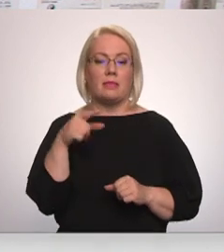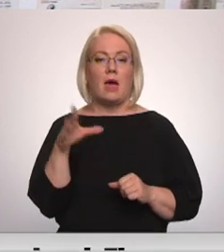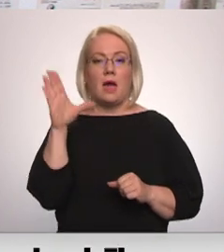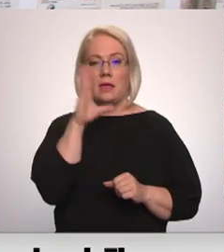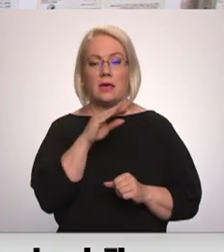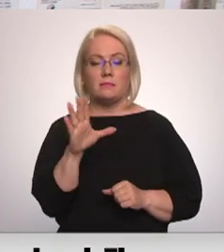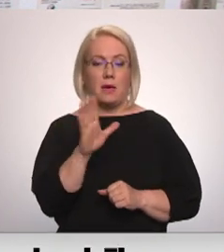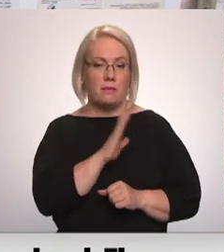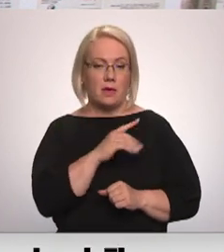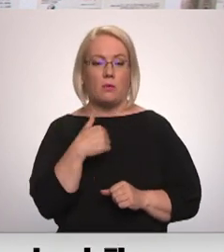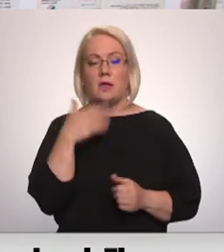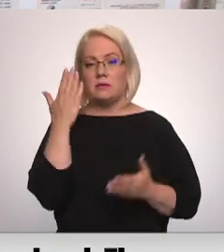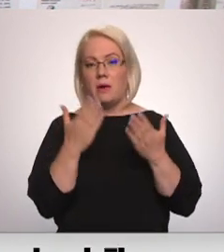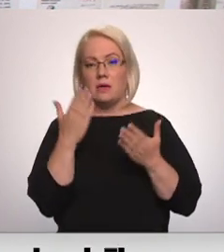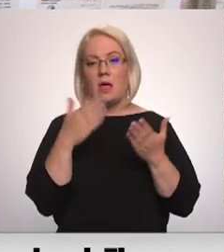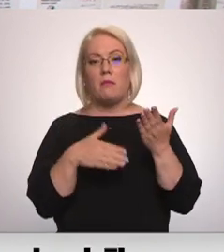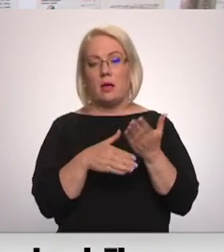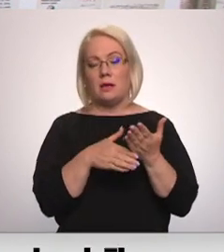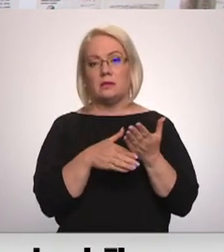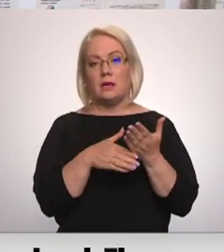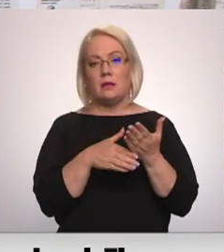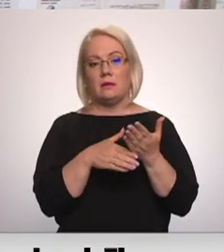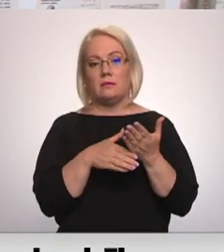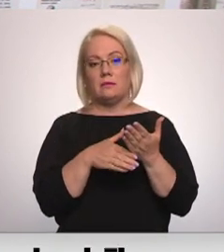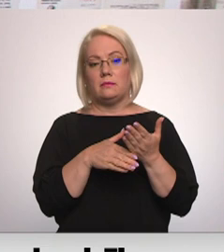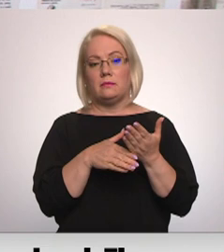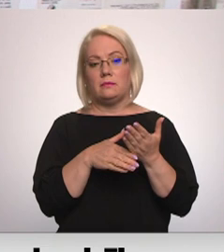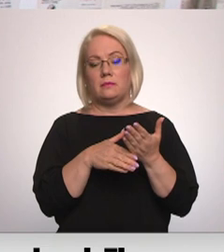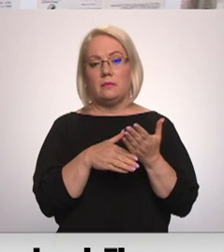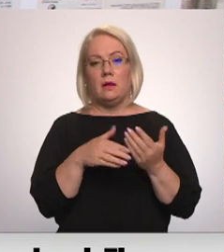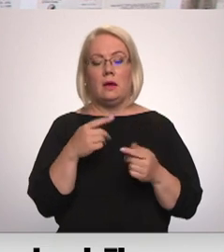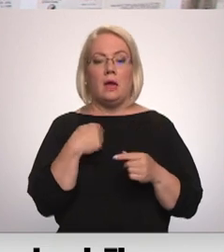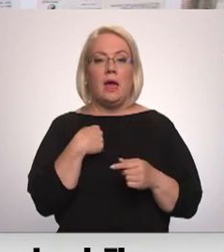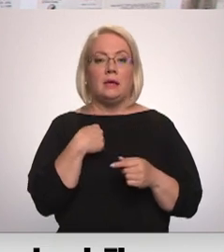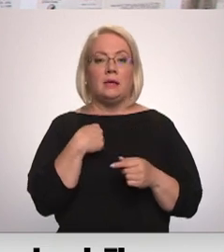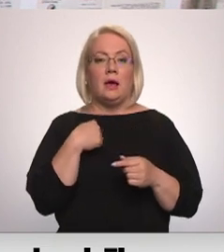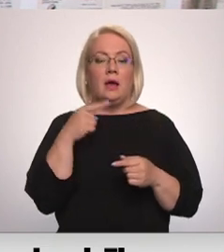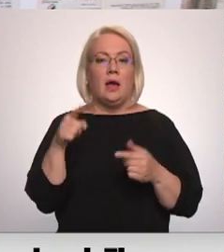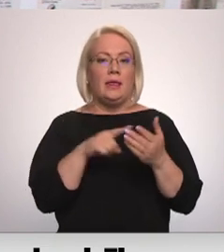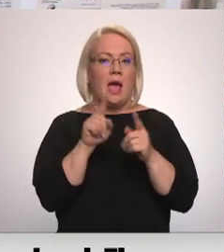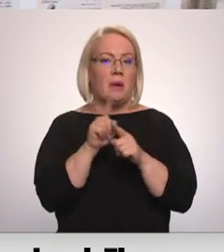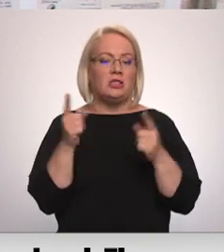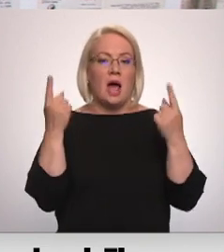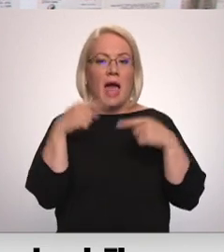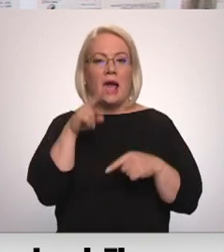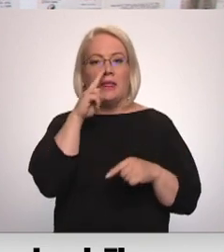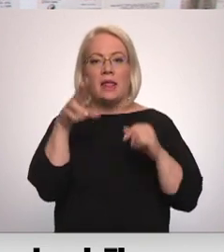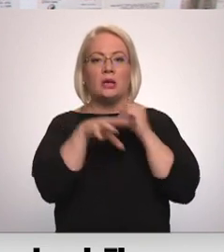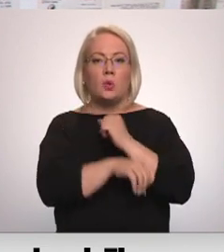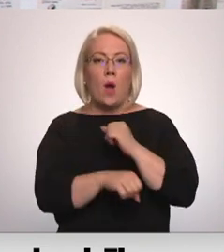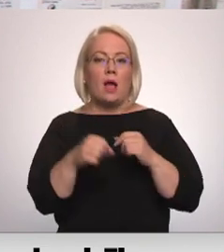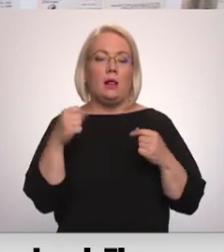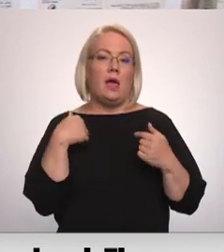bija, un es mēģināju palīdzēt vēst iespējas. Nu, es tā jautājā paša laika, pa nedēļas nogalēm, drīz